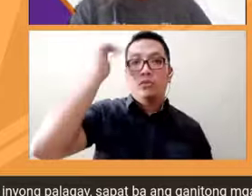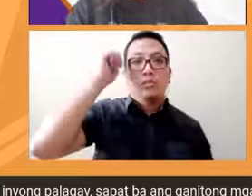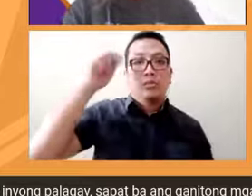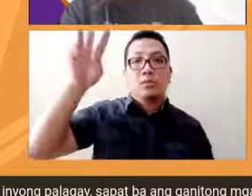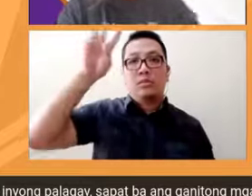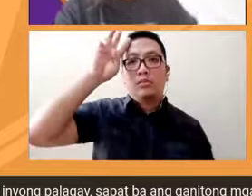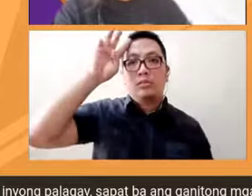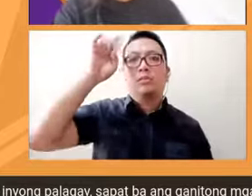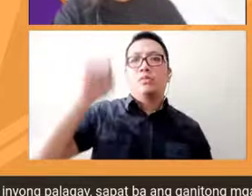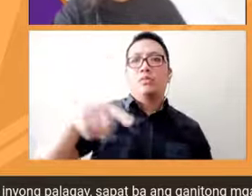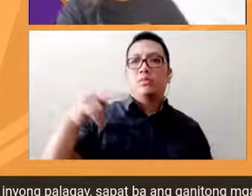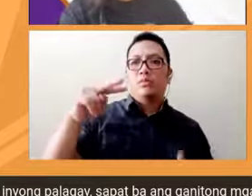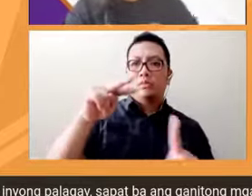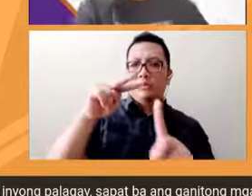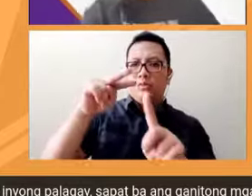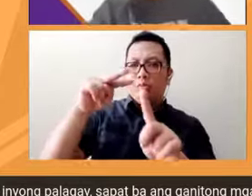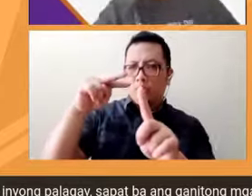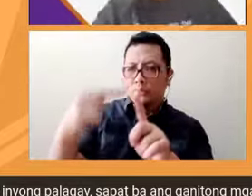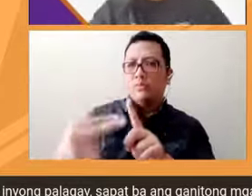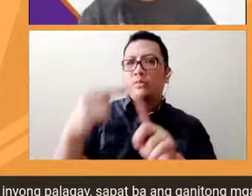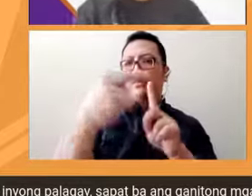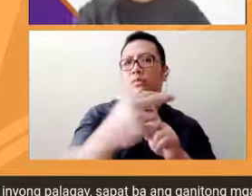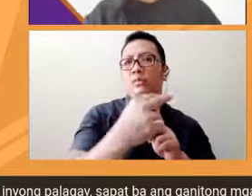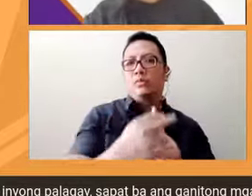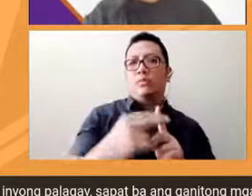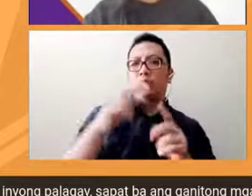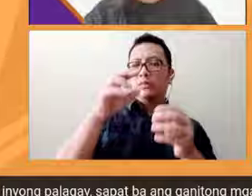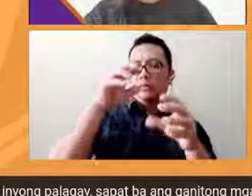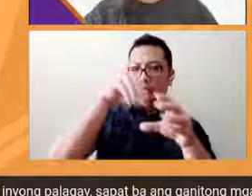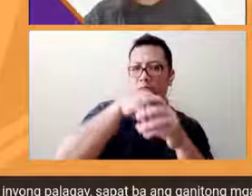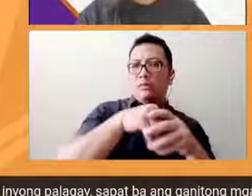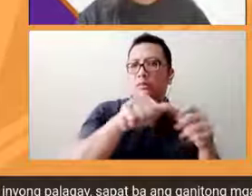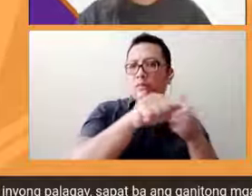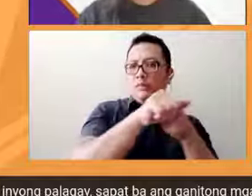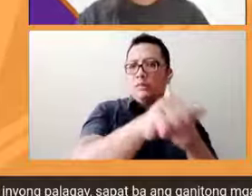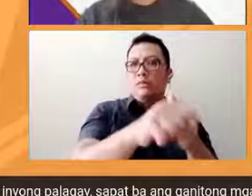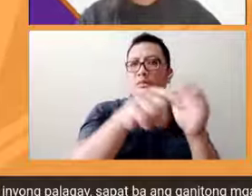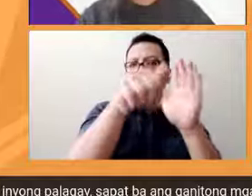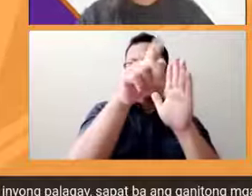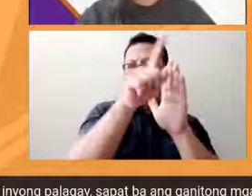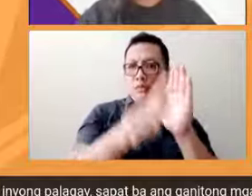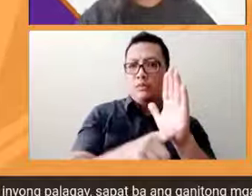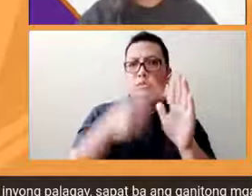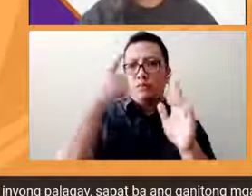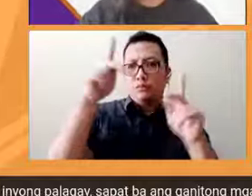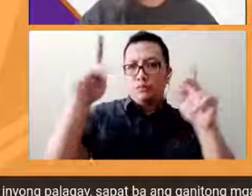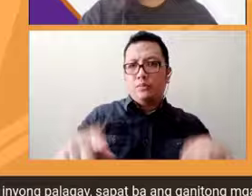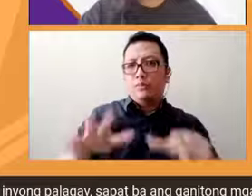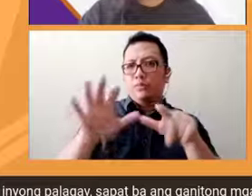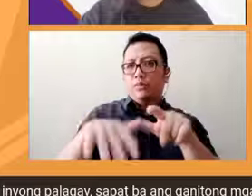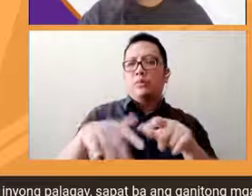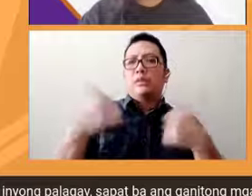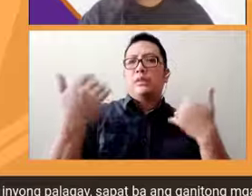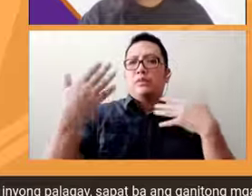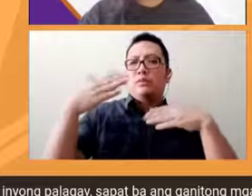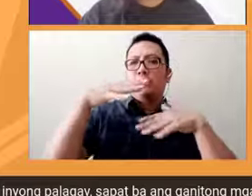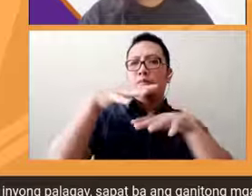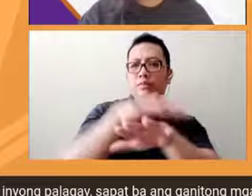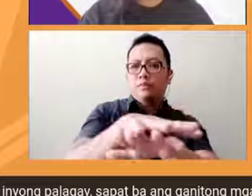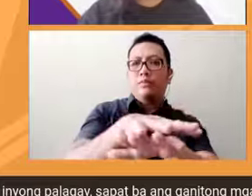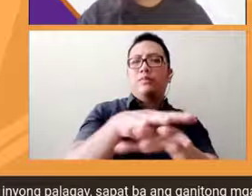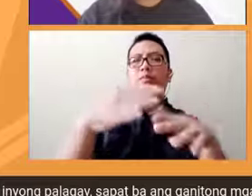nababasa rin nila pagdating sa batas pagdating sa may kapansanan kasi paano siya nag-interlink with each other